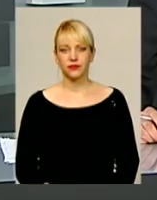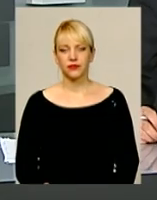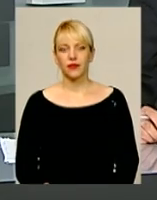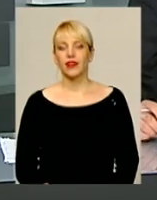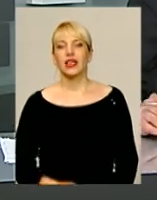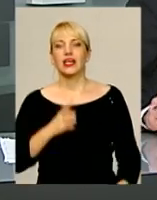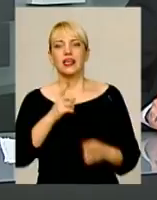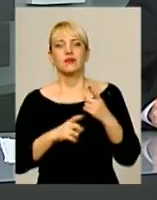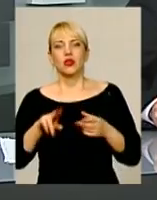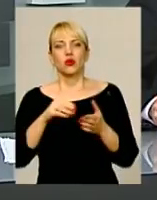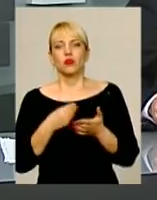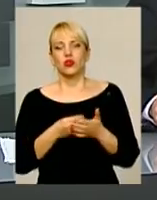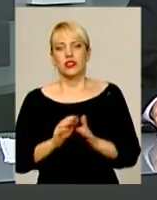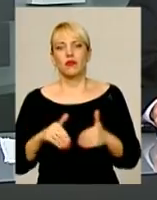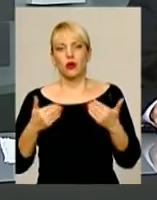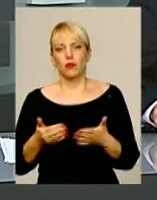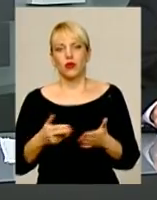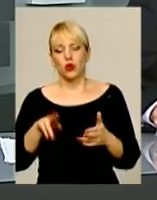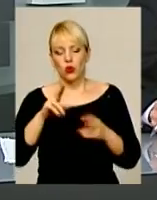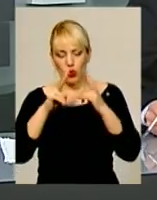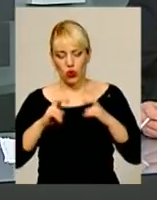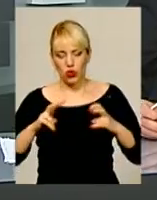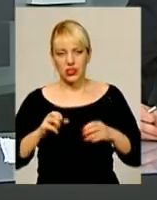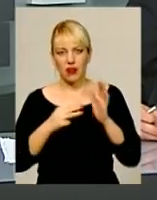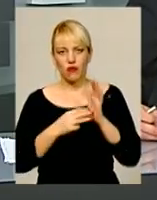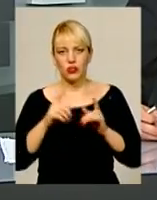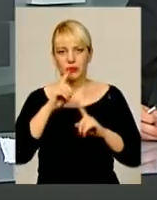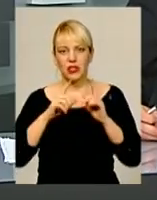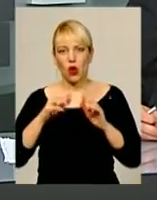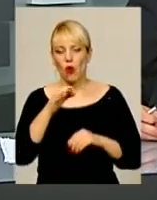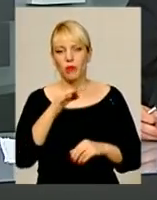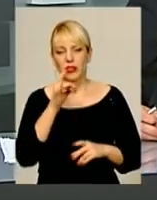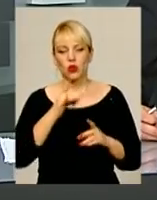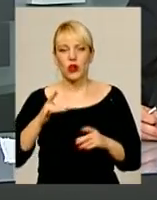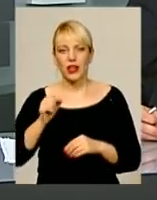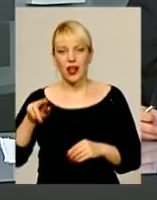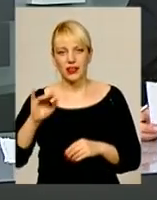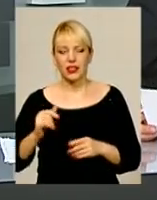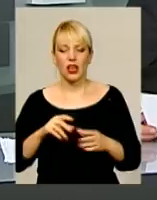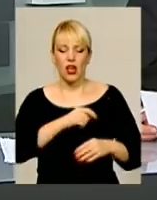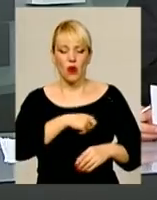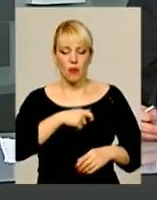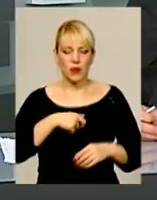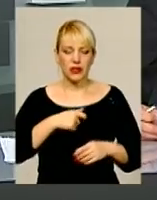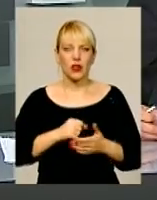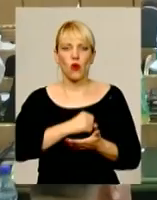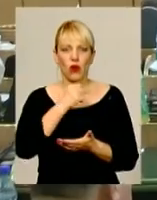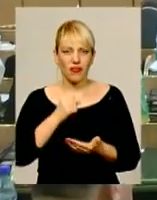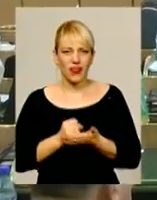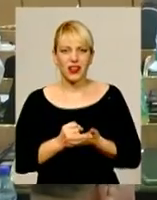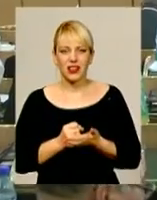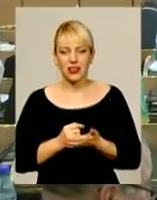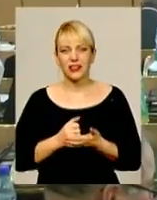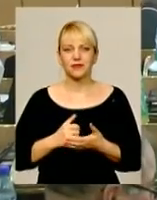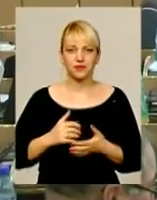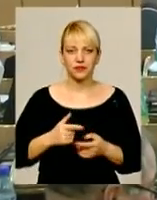Зміни до бюджету, запропоновані до розгляду на восьмій сесії обласної ради, обранці краю ухвалили зі скрипом. А ще депутати